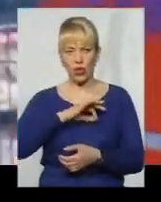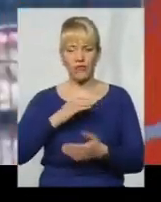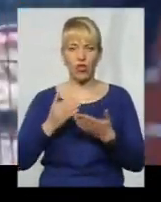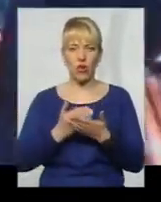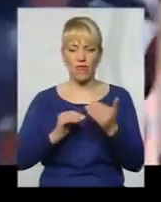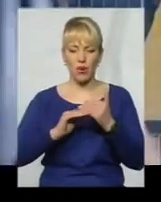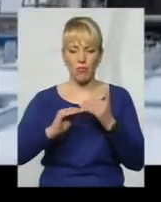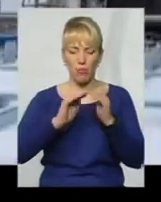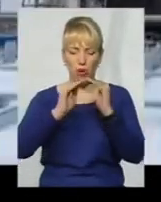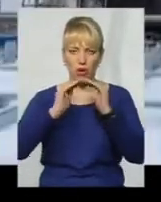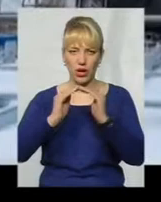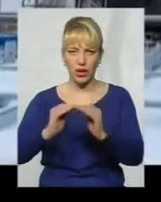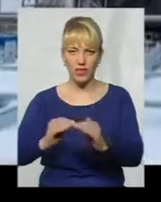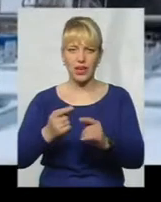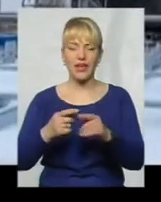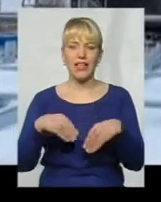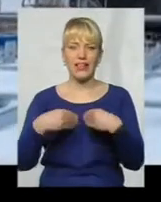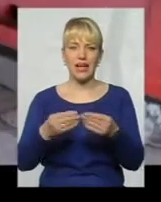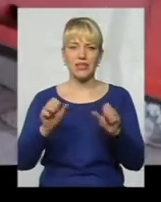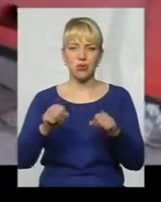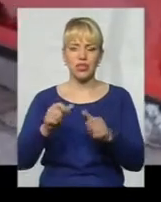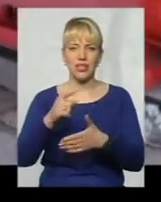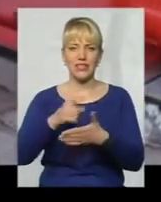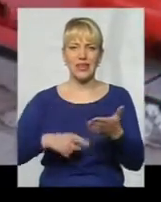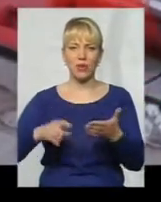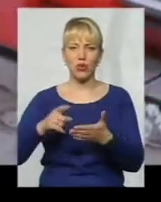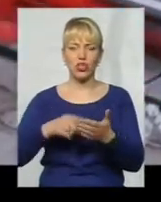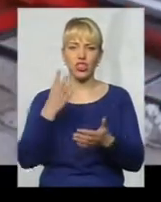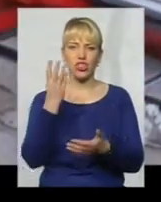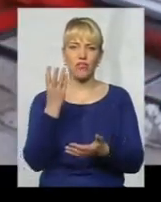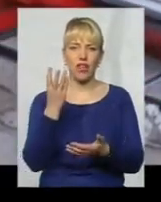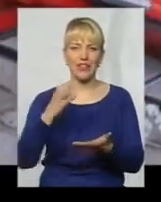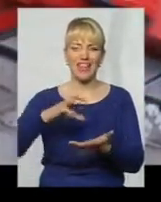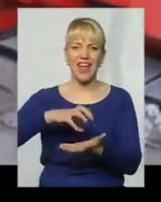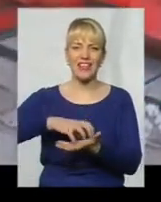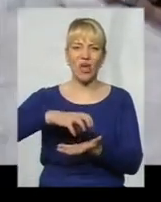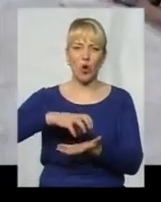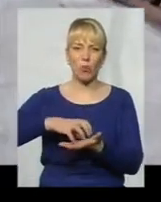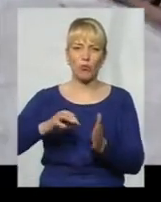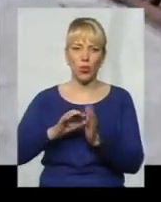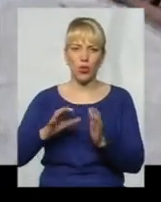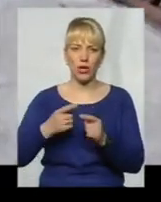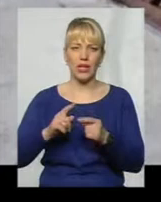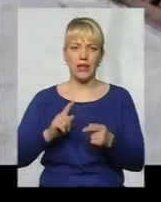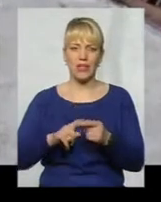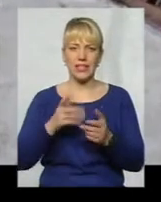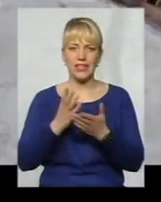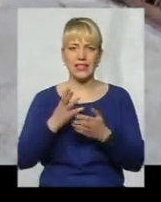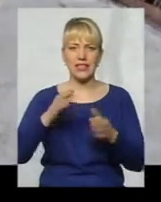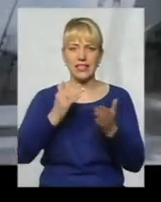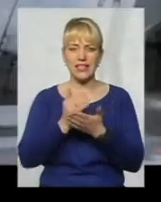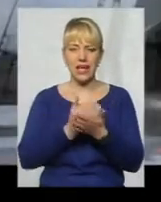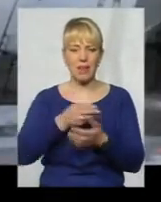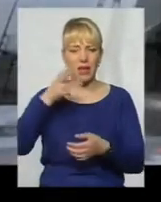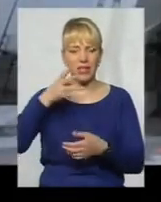демонтувати сам четвертий енергоблок Чорнобильської АЕС. Для цього всередині нову арку обладнали системою кранів, які допоможуть